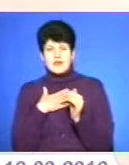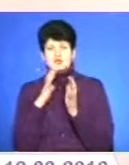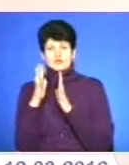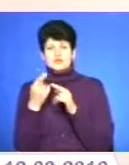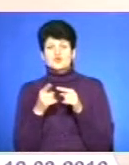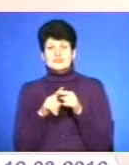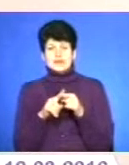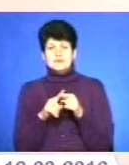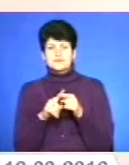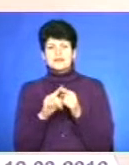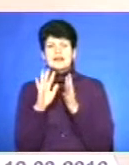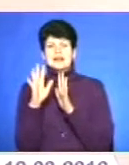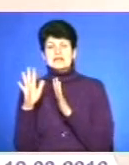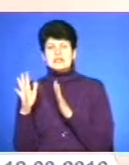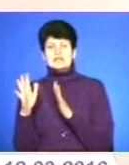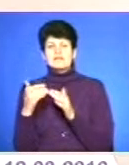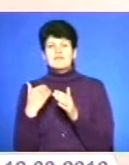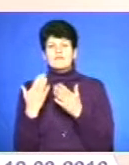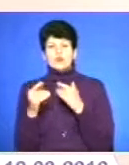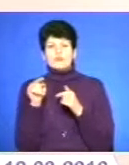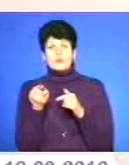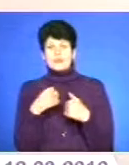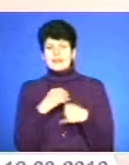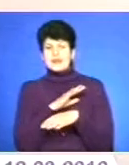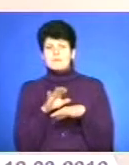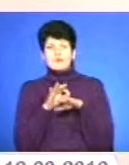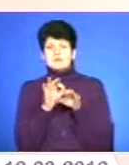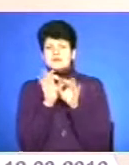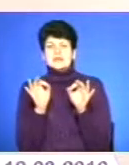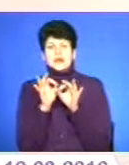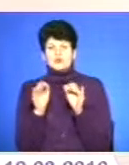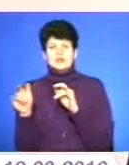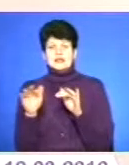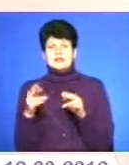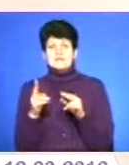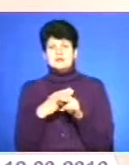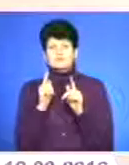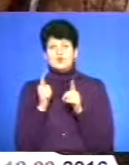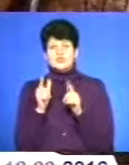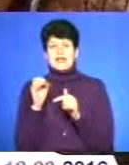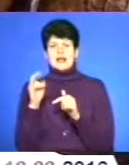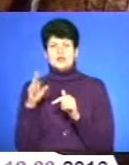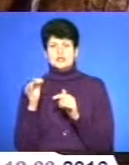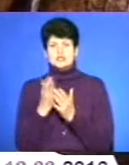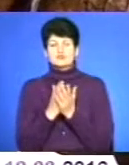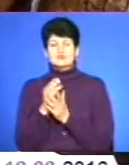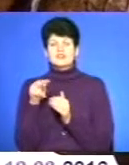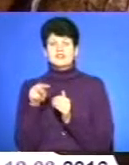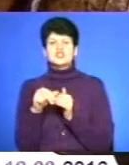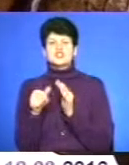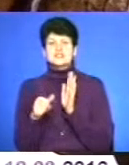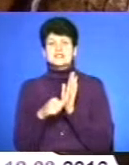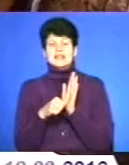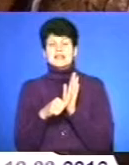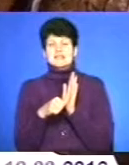фактично ліс, в якому ми не проводимо ніяких діяльностей без погодження екологічних служб. На 2016 рік